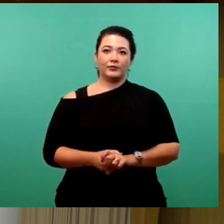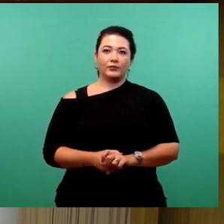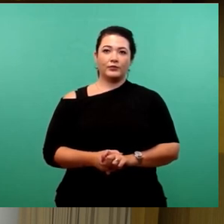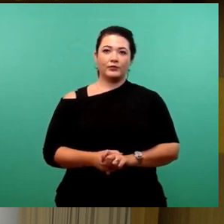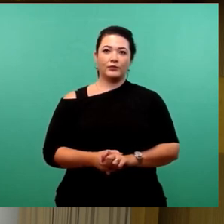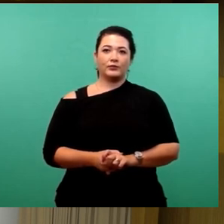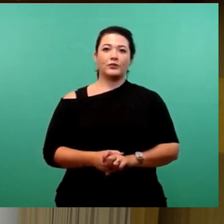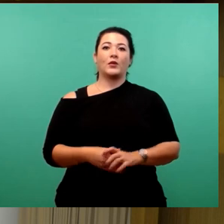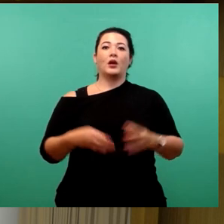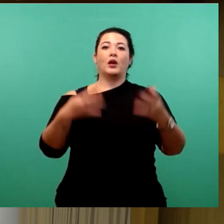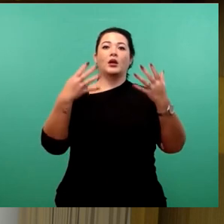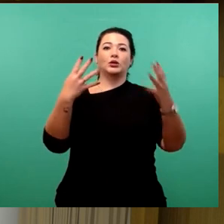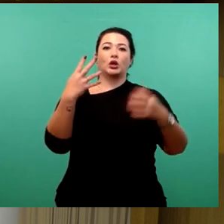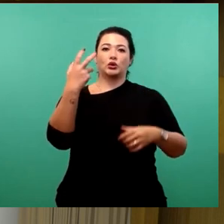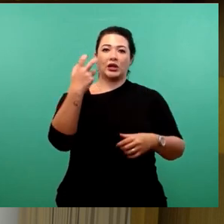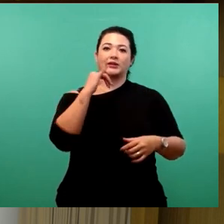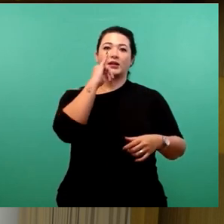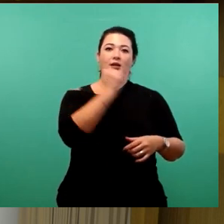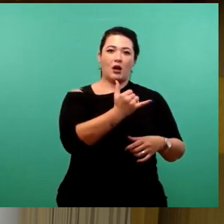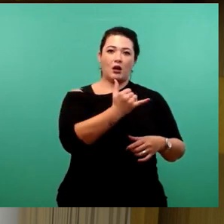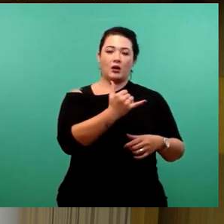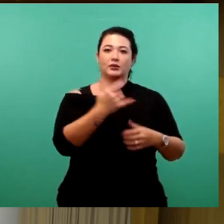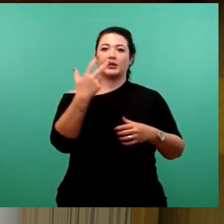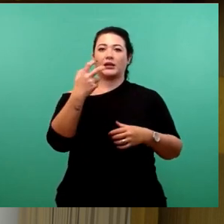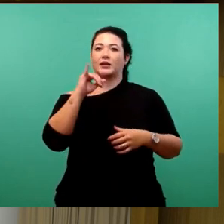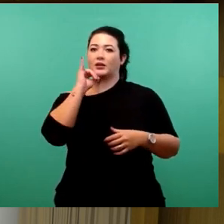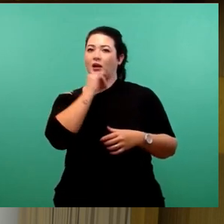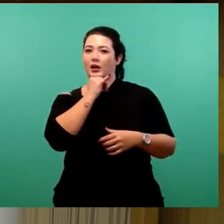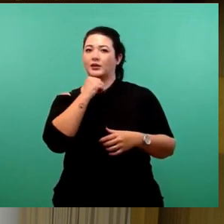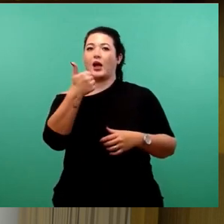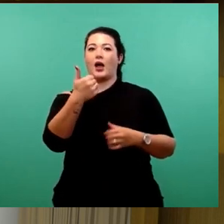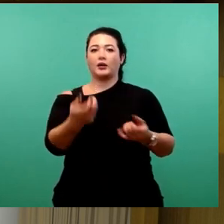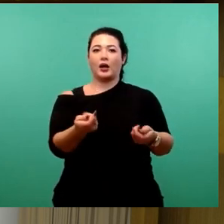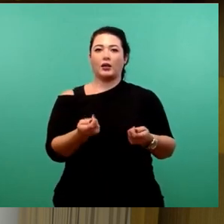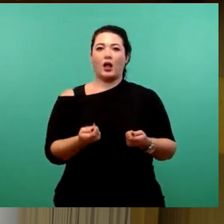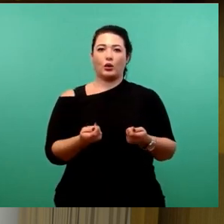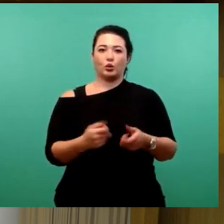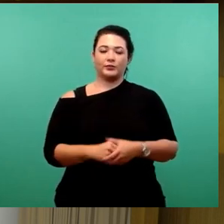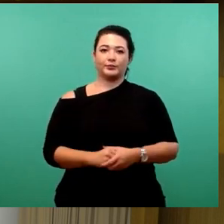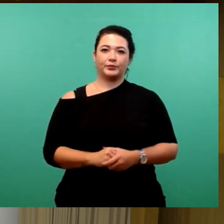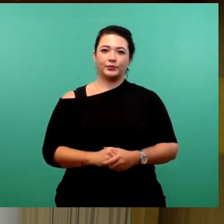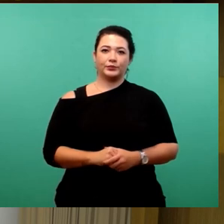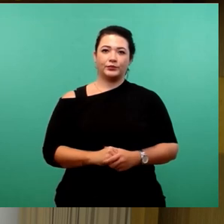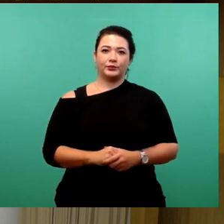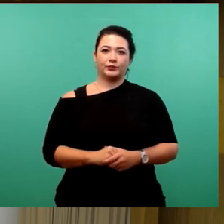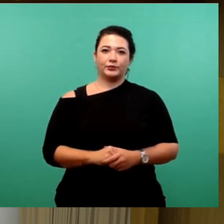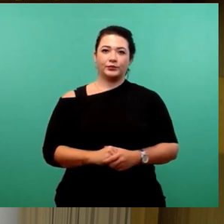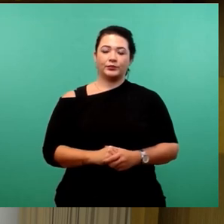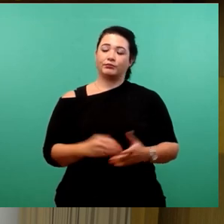39 Ja-Stimmen, 30 Nein-Stimmen, eine Enthaltung. Damit ist die